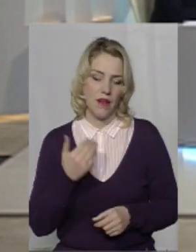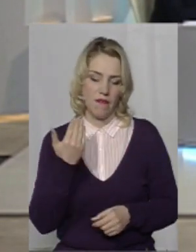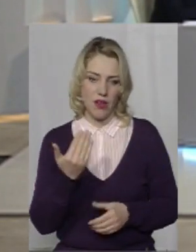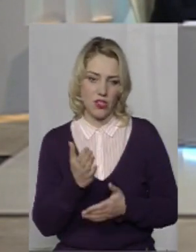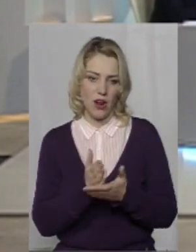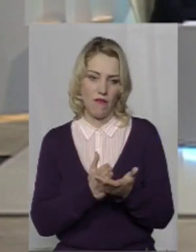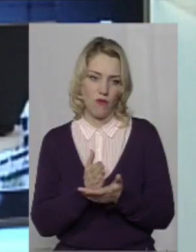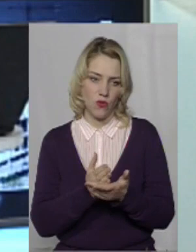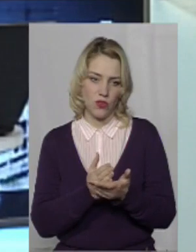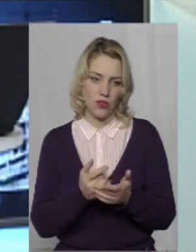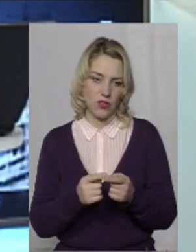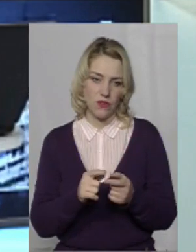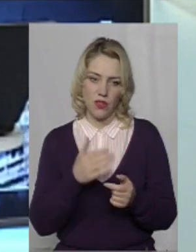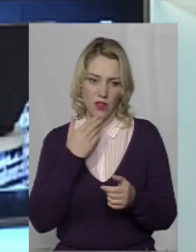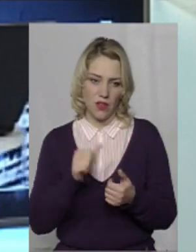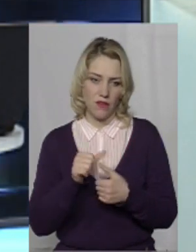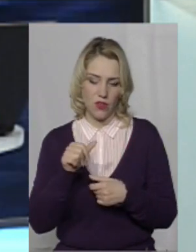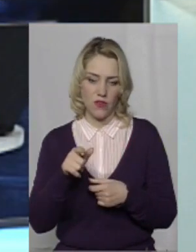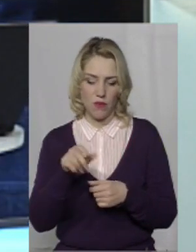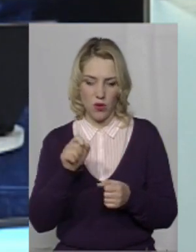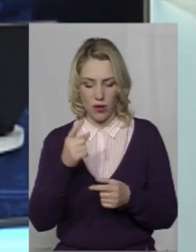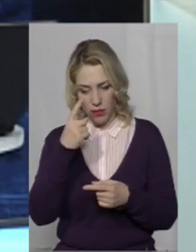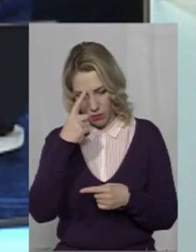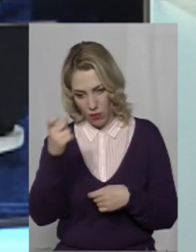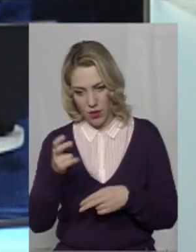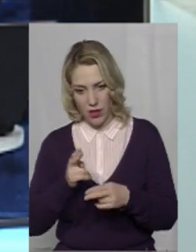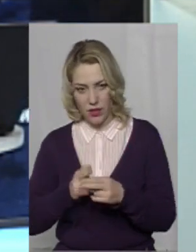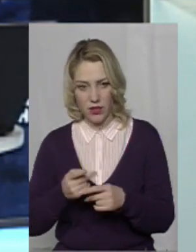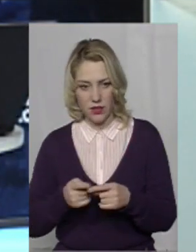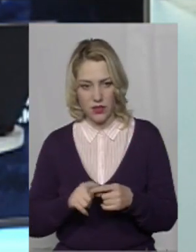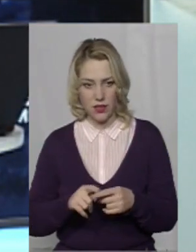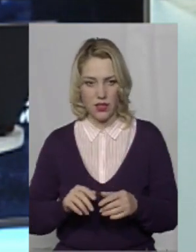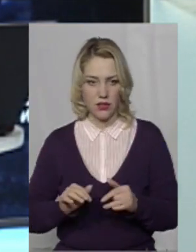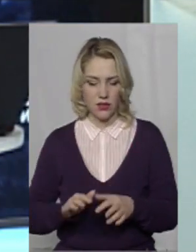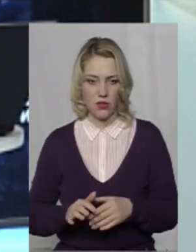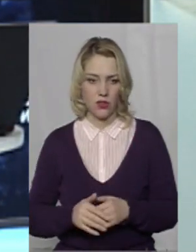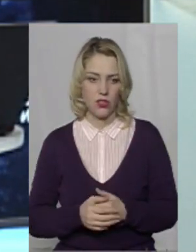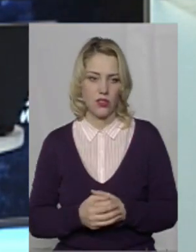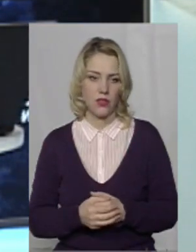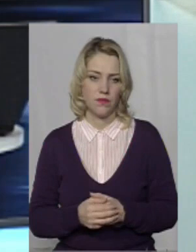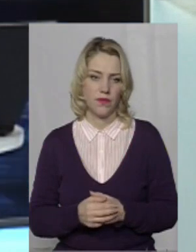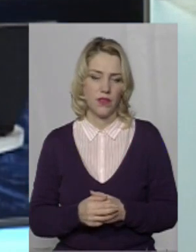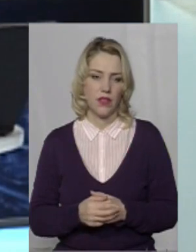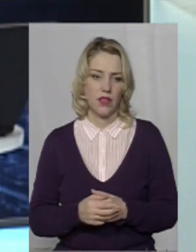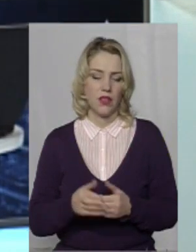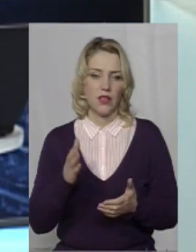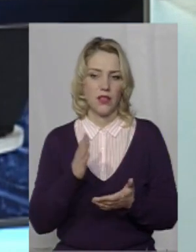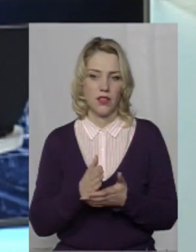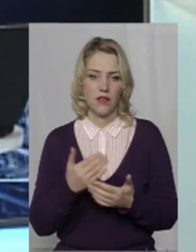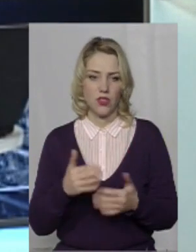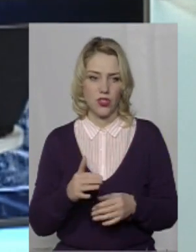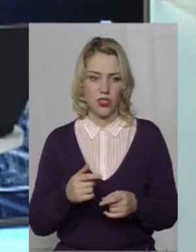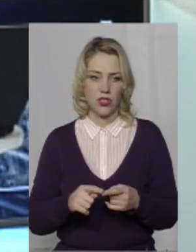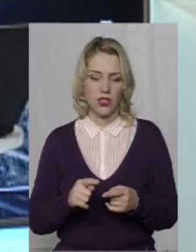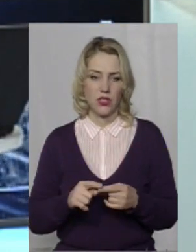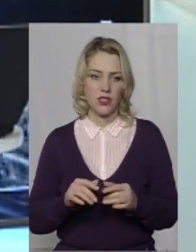органів, вона ж не виключена. Ви ж могли попередити цей злочин, не обов'язково ж його доводити до кінцявого результату, коли вже є склад, і забирати